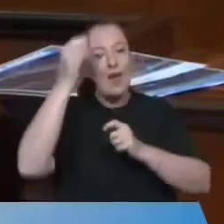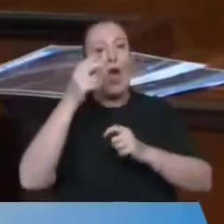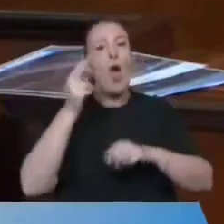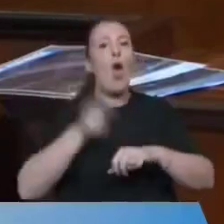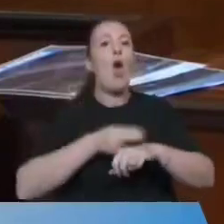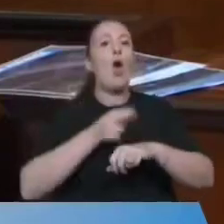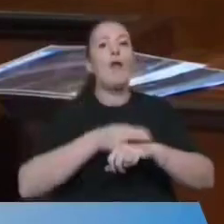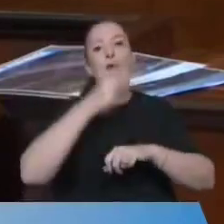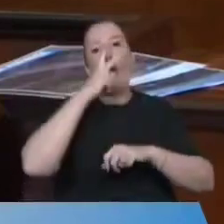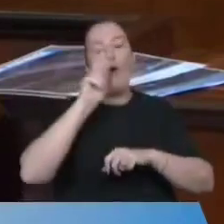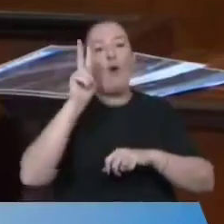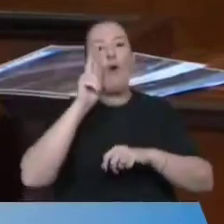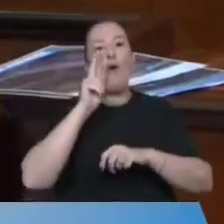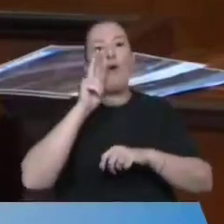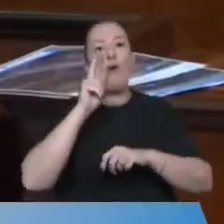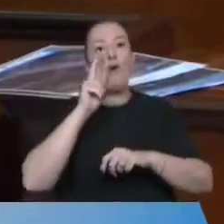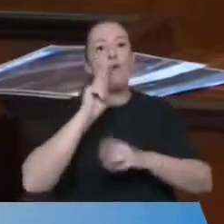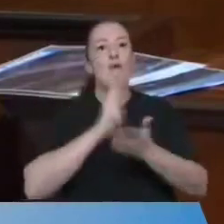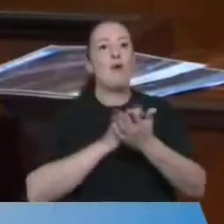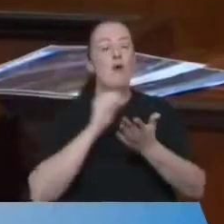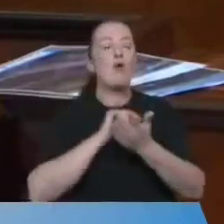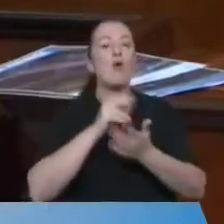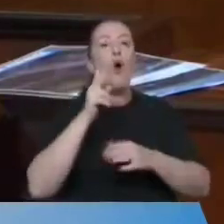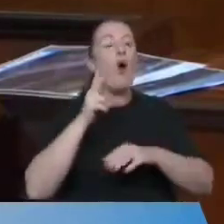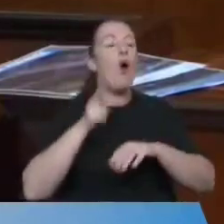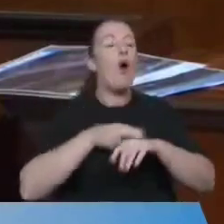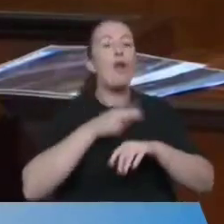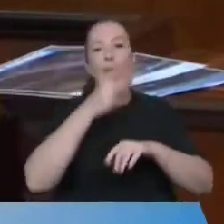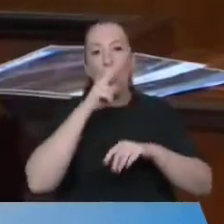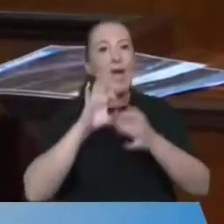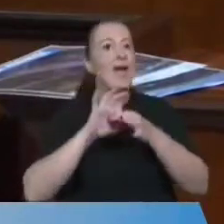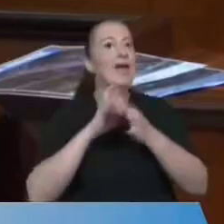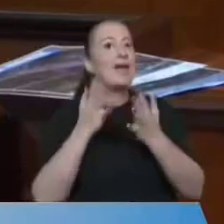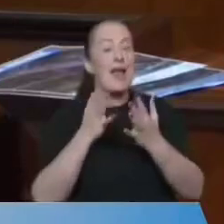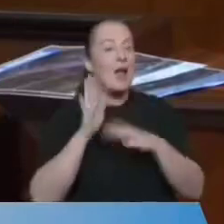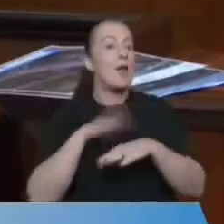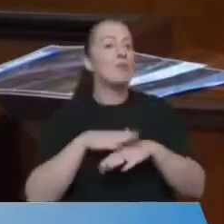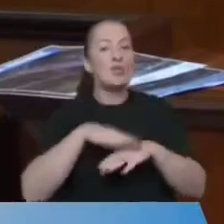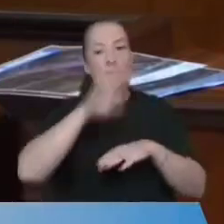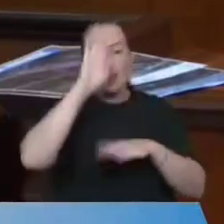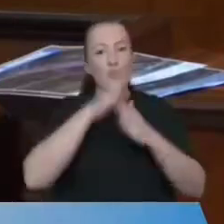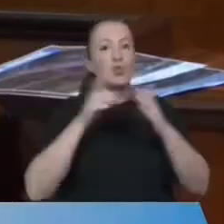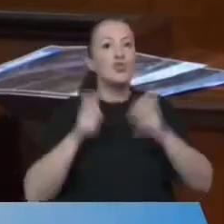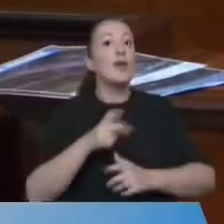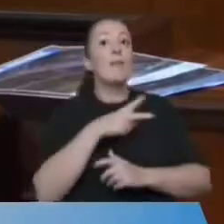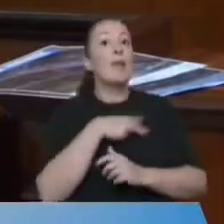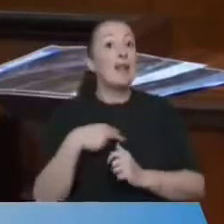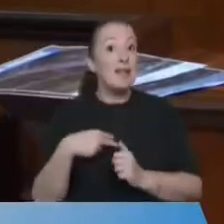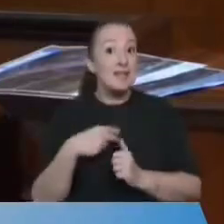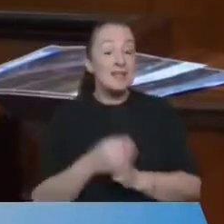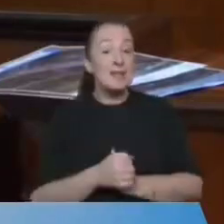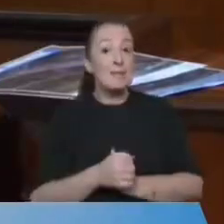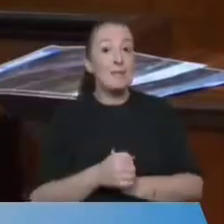ilan ettiler. Şimdi bize merak ettik, Örnek Köy nedir? Bu Örnek Köy'de neler yapacak İstanbul Büyükşehir Belediyesi?